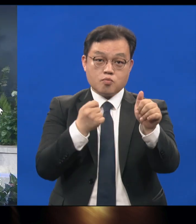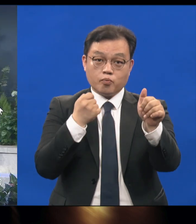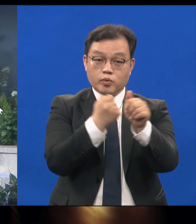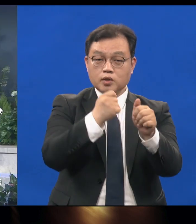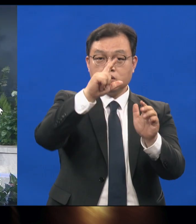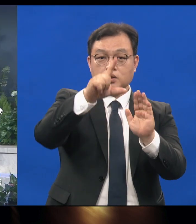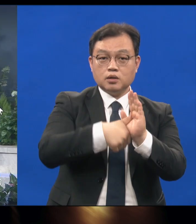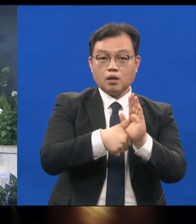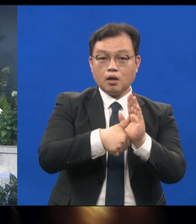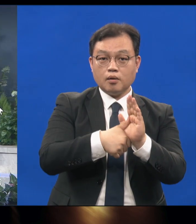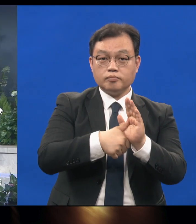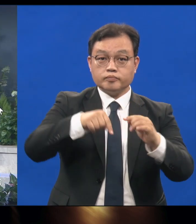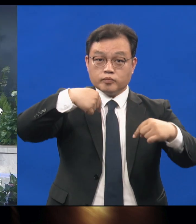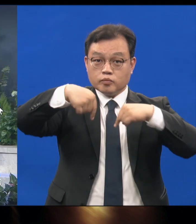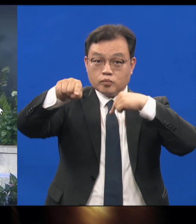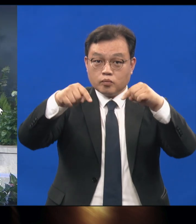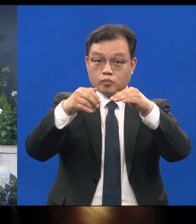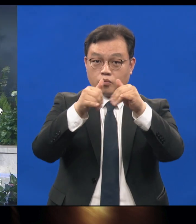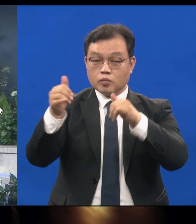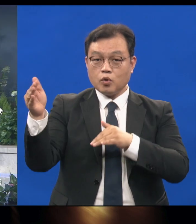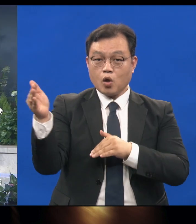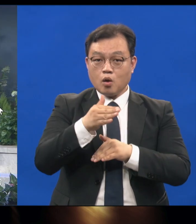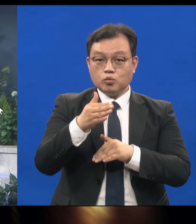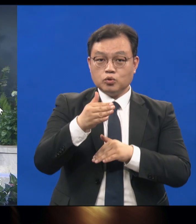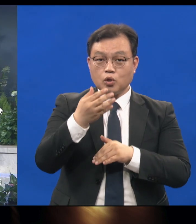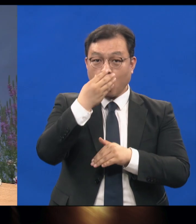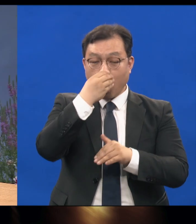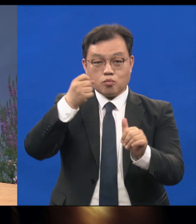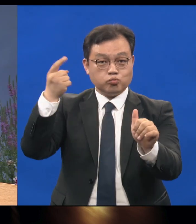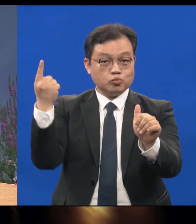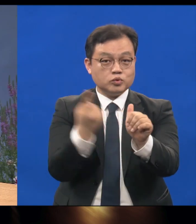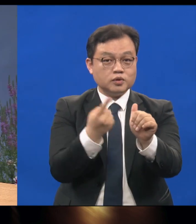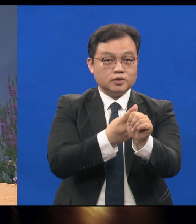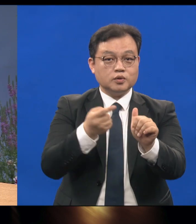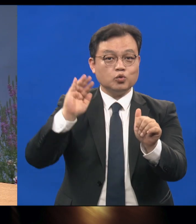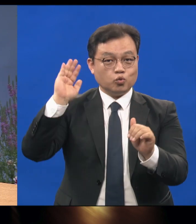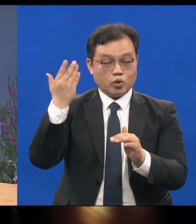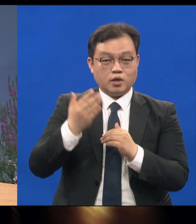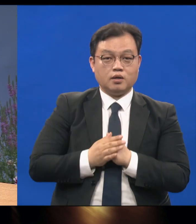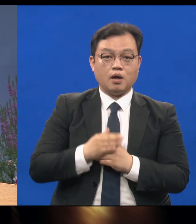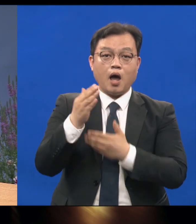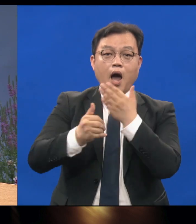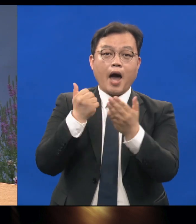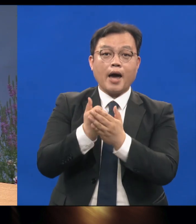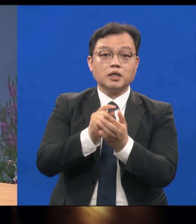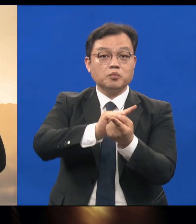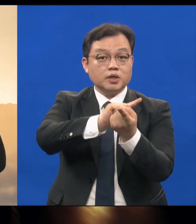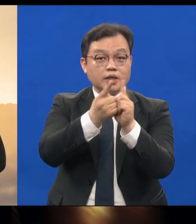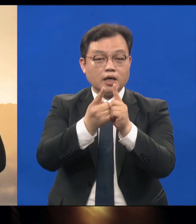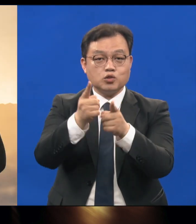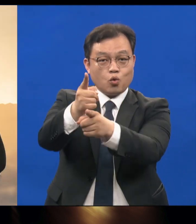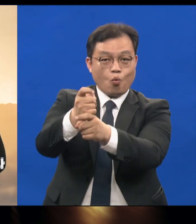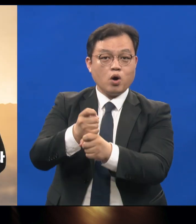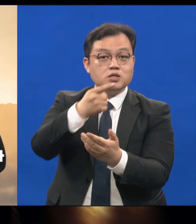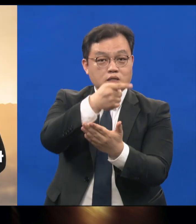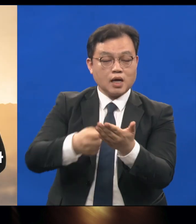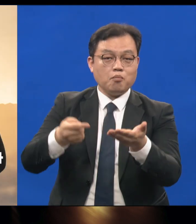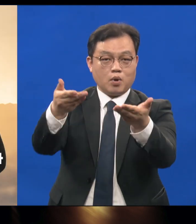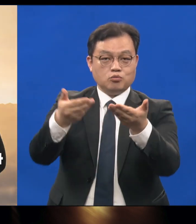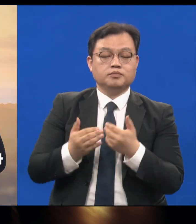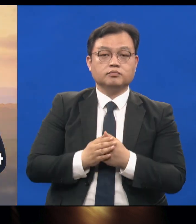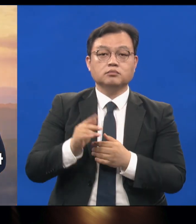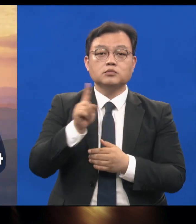그들이 자기를 섬기던 자들에게 노력거리가 되리라 하나님께서 대신 원수가 봐주시는 것이 어떤 상황